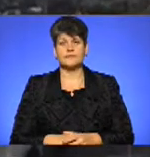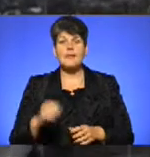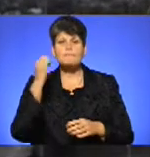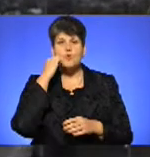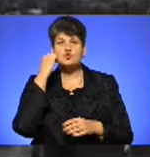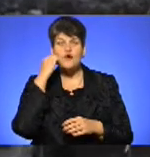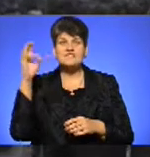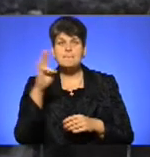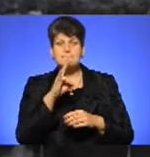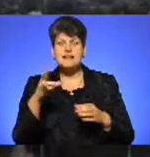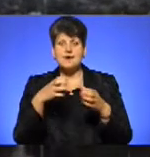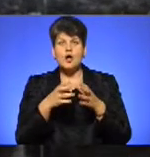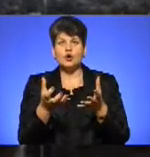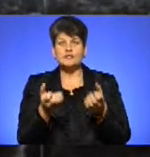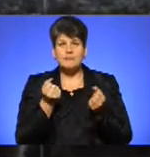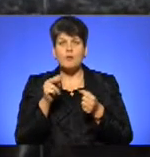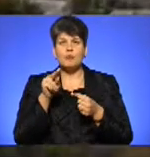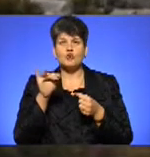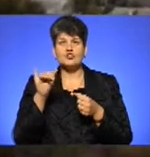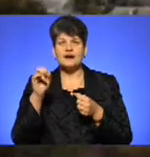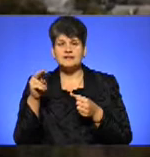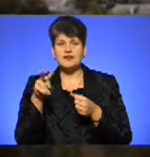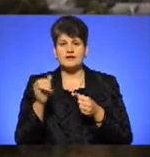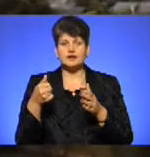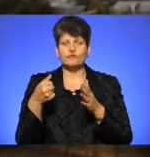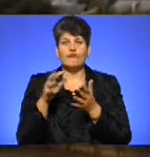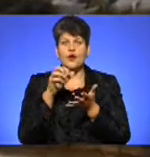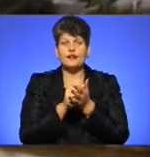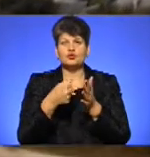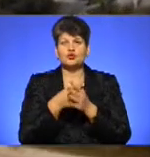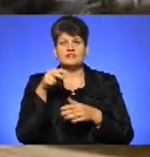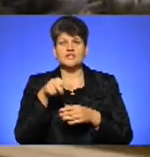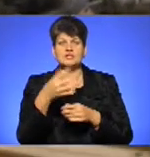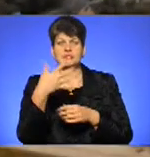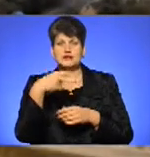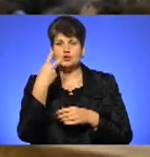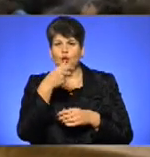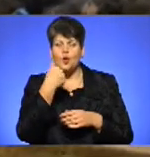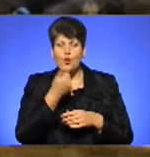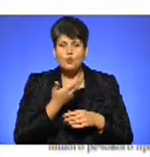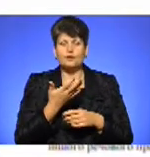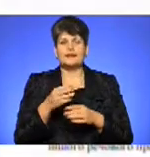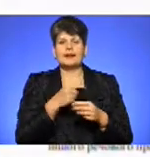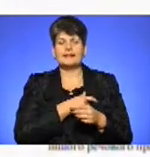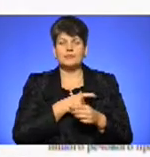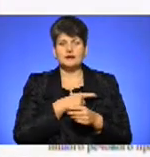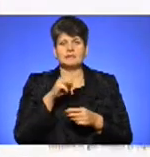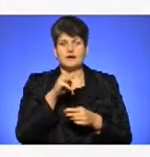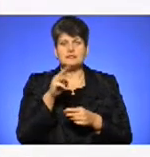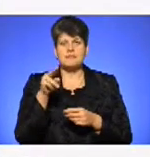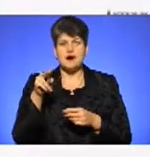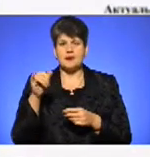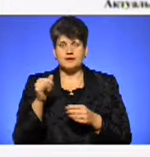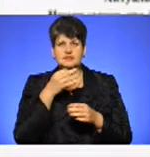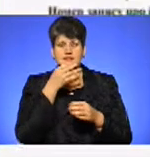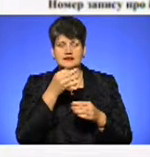Московський патріархат отримав Печаєвську лавру в оренду до 2052 року. Депутат Печаєвської міської ради Тарас Паляниця оприлюднив